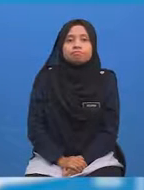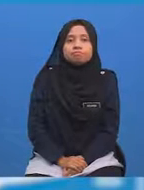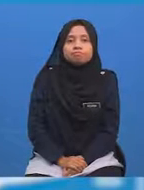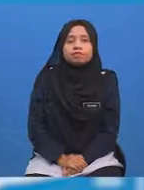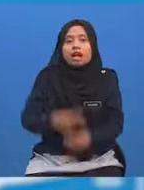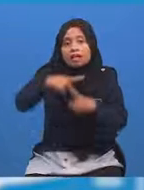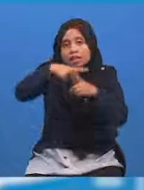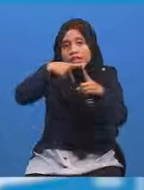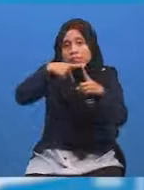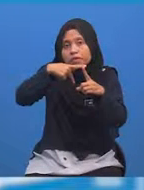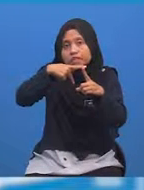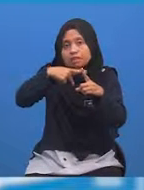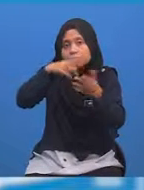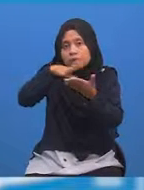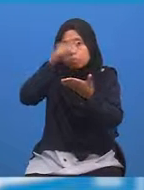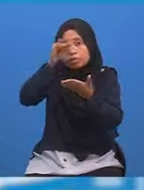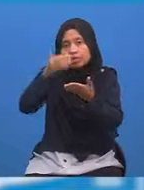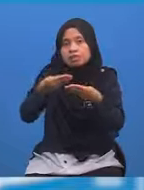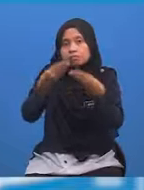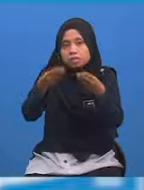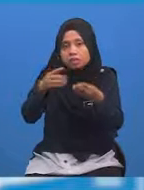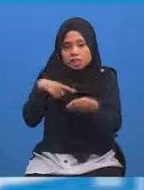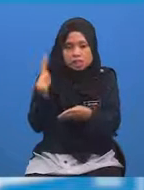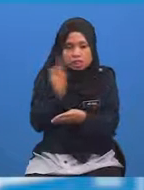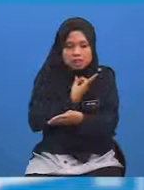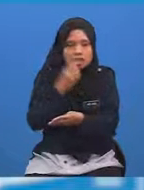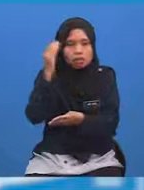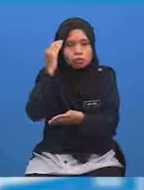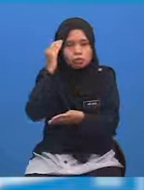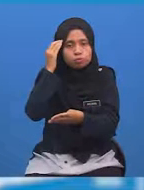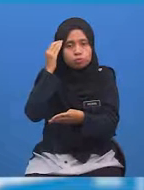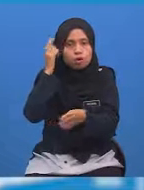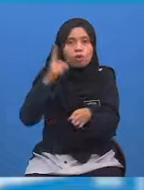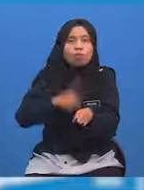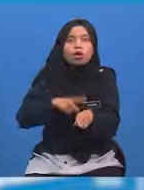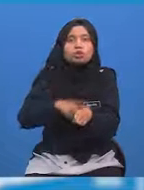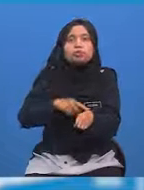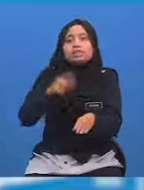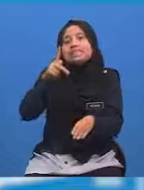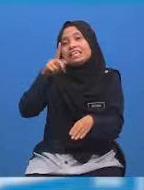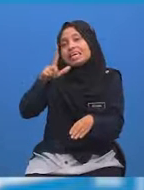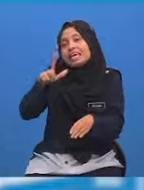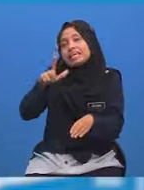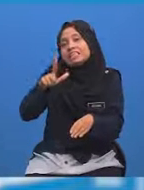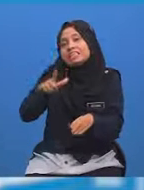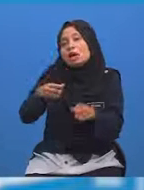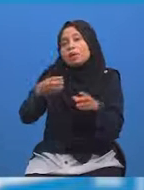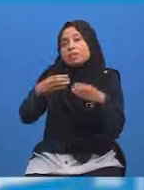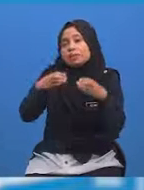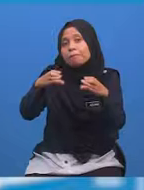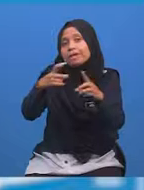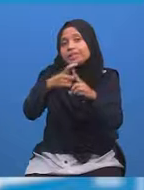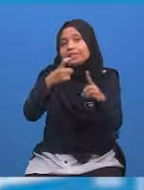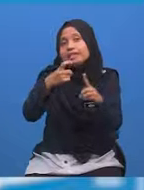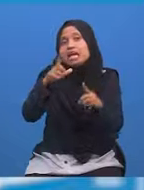Daripada maklumat yang diberikan Kita tahu bahawa Waktu di Kuala Lumpur Mendahului waktu di